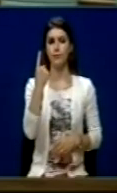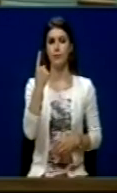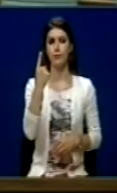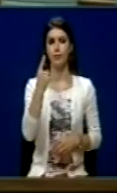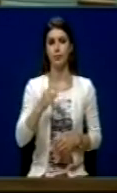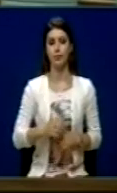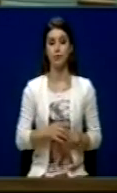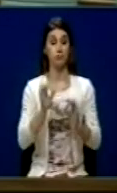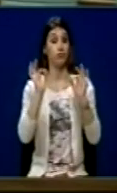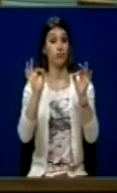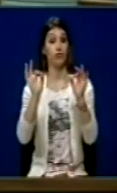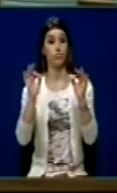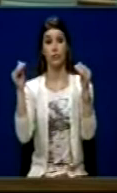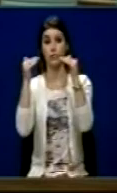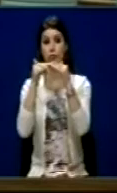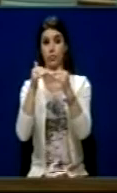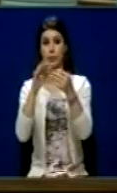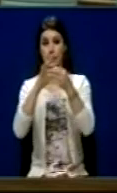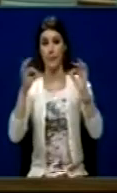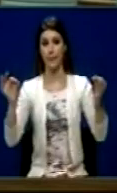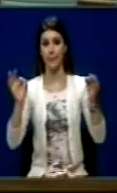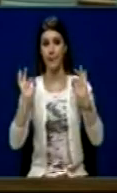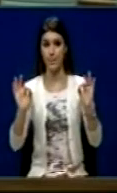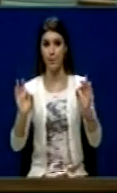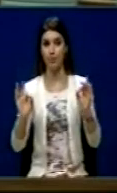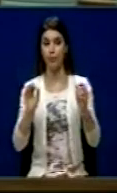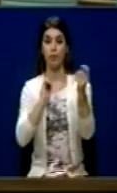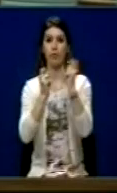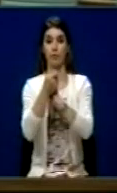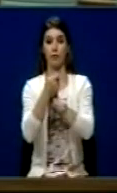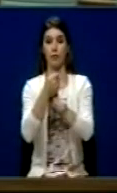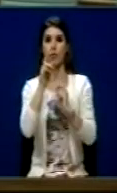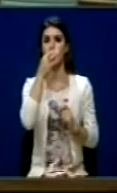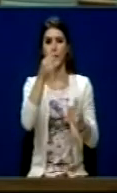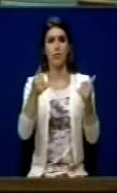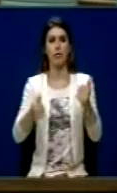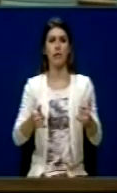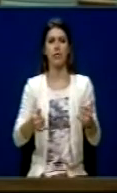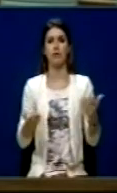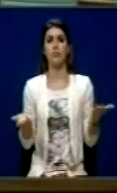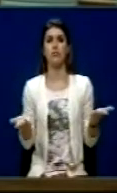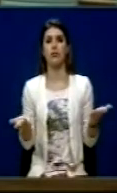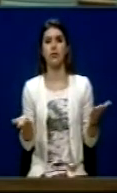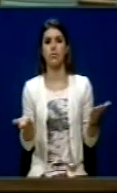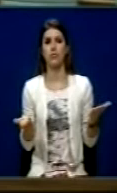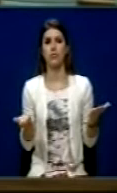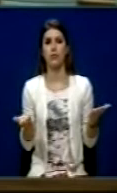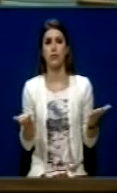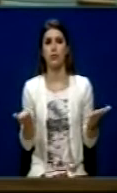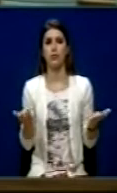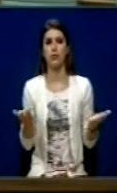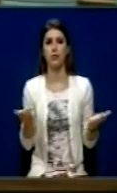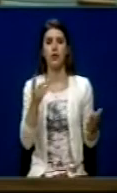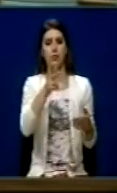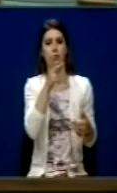është d'akord me tekstin edhe d'akord me këtë ndryshim kushtetutët. Po, pse bashkëtash? Që bë që tash Kryeministrit